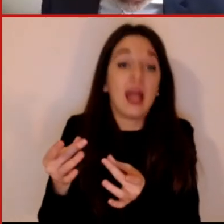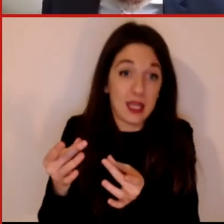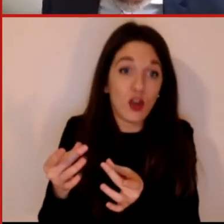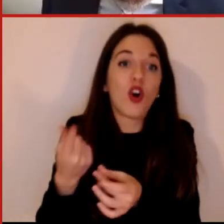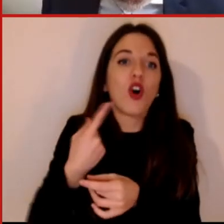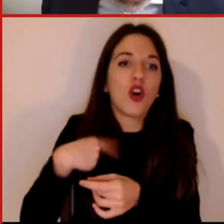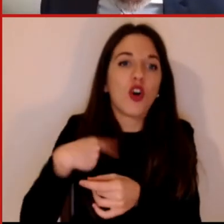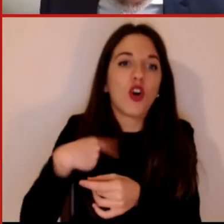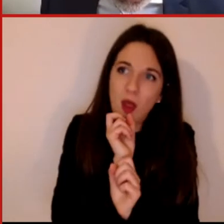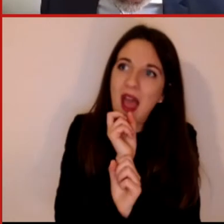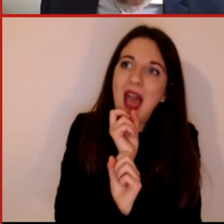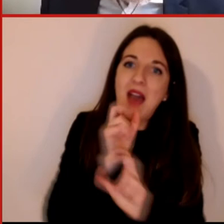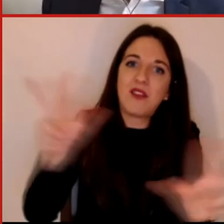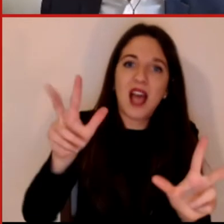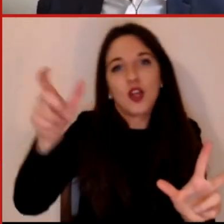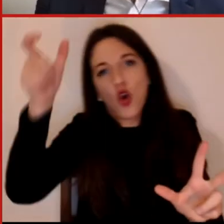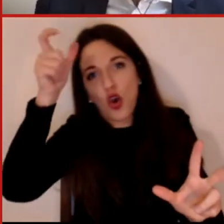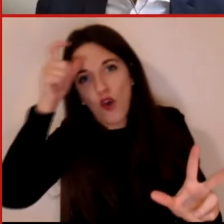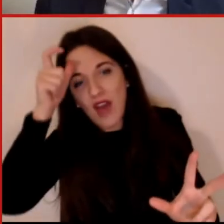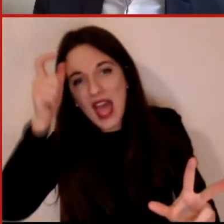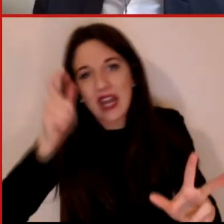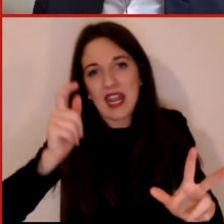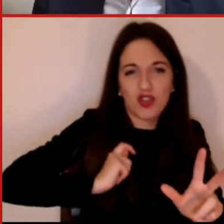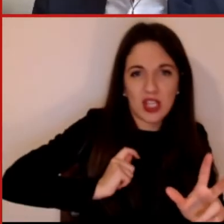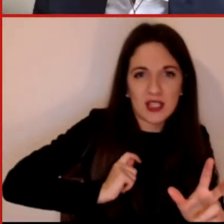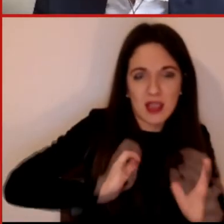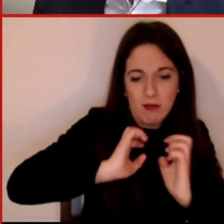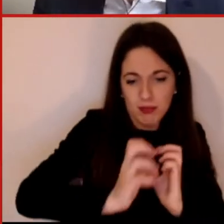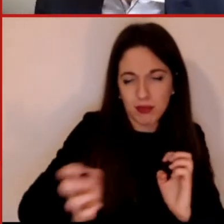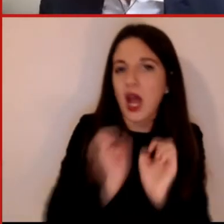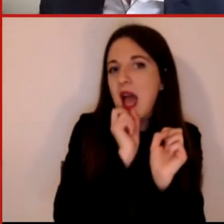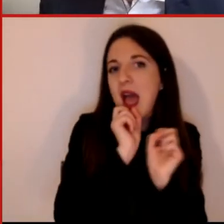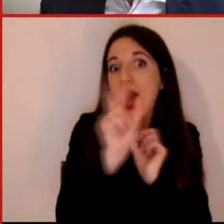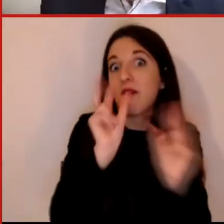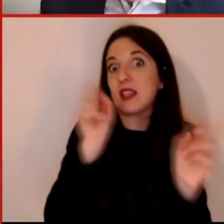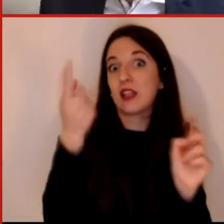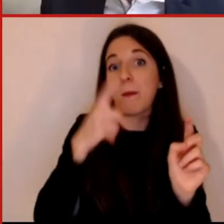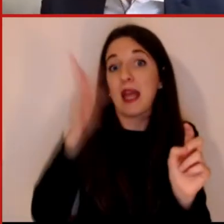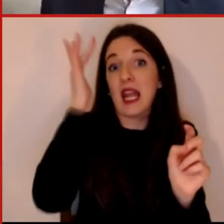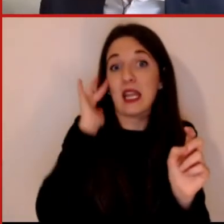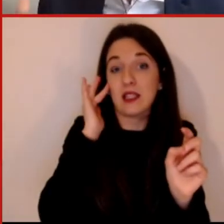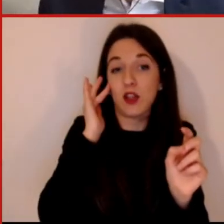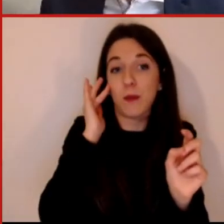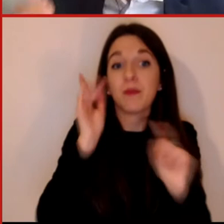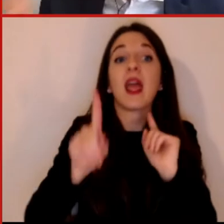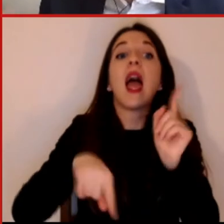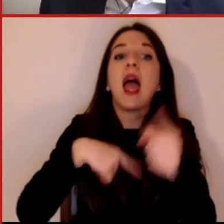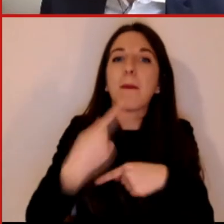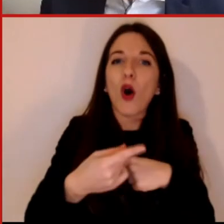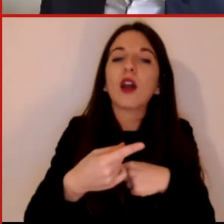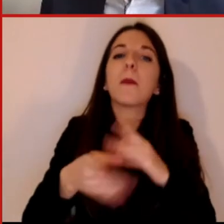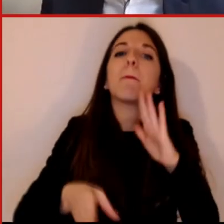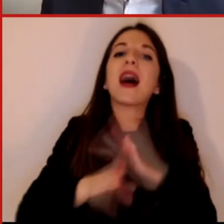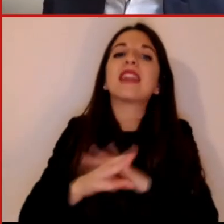i rischi connessi. Questo diciamo è un primo pezzo, poi dopo di questo si sono cominciati a fare gli scenari, qui è molto importante, gli scenari non sono